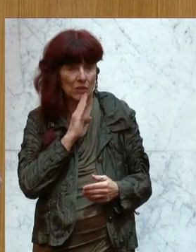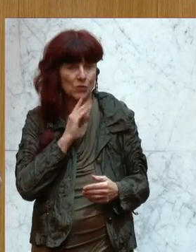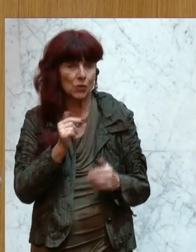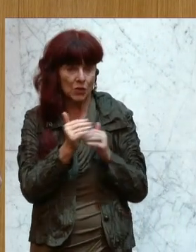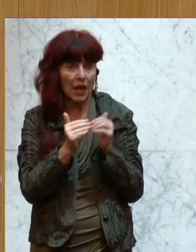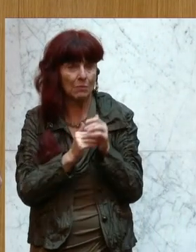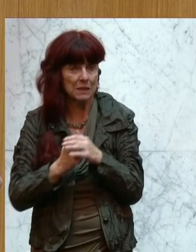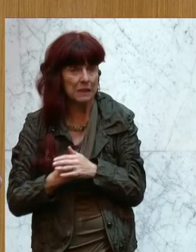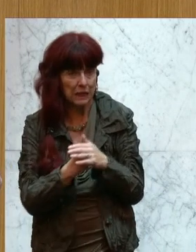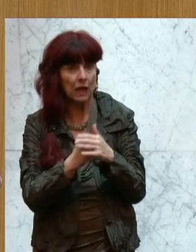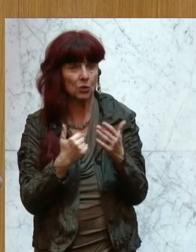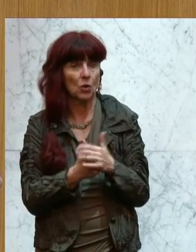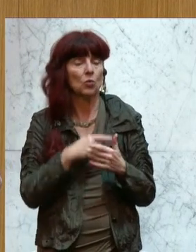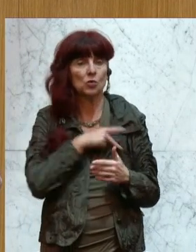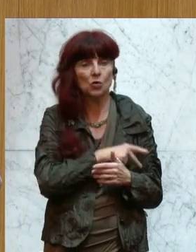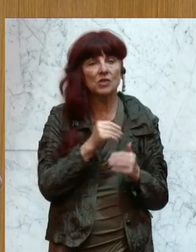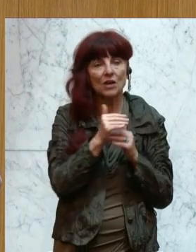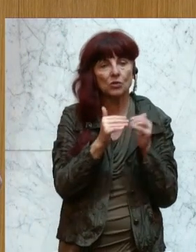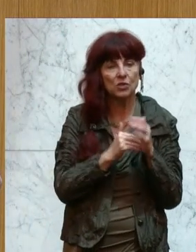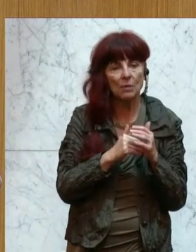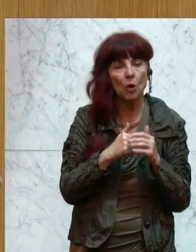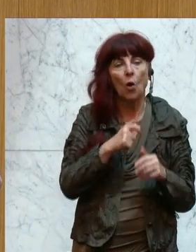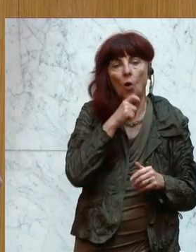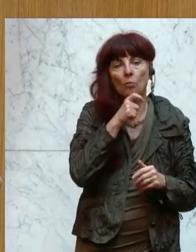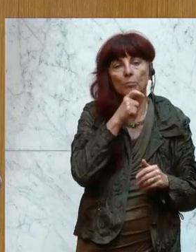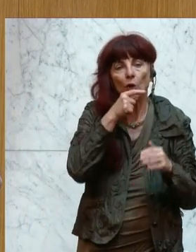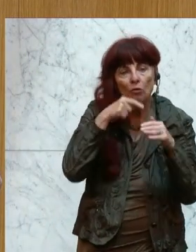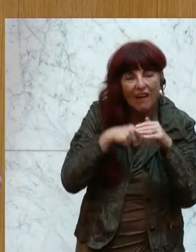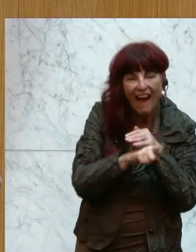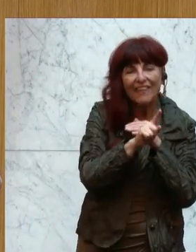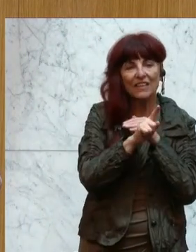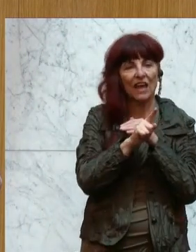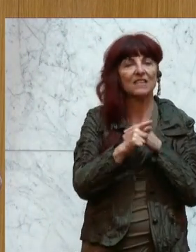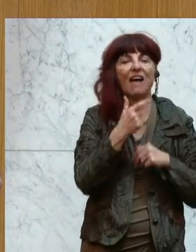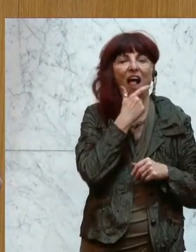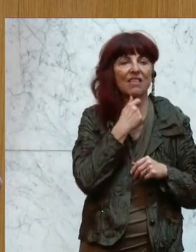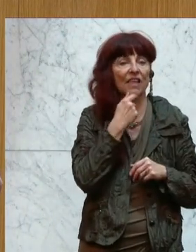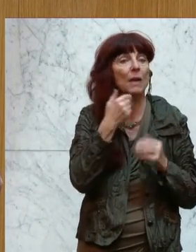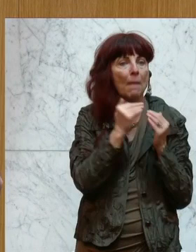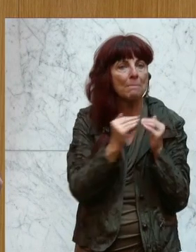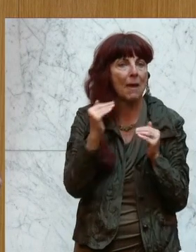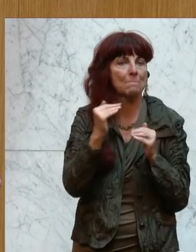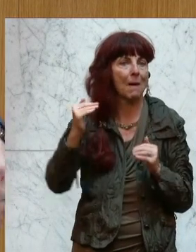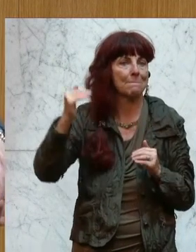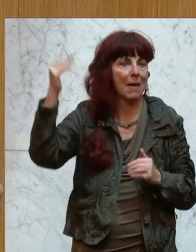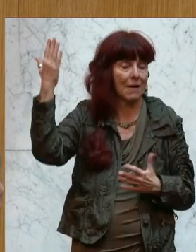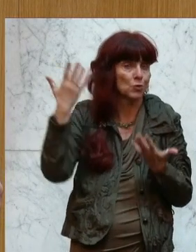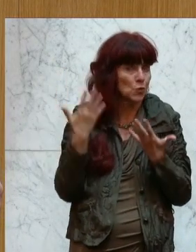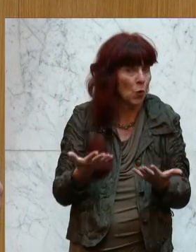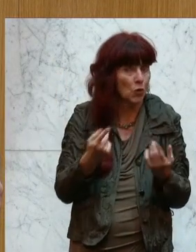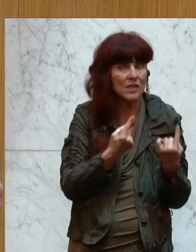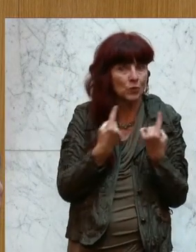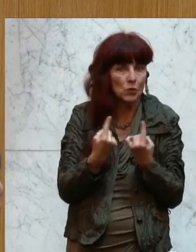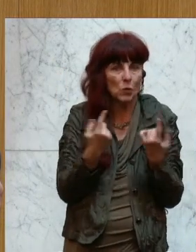dazu, dass das Berufseintrittsalter immer weiter nach oben geht. Das ist so. Und ich halte diese